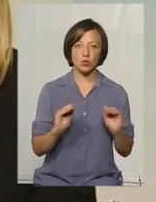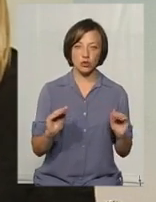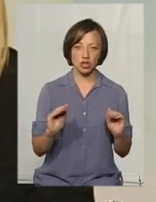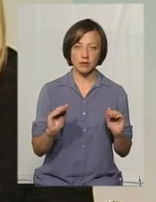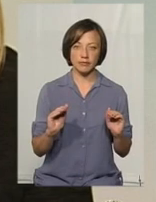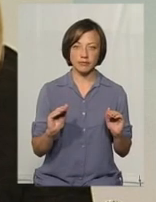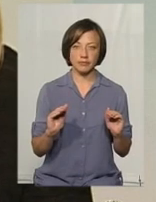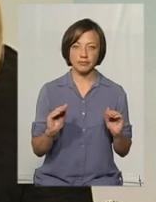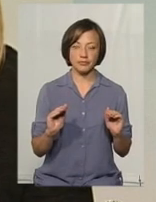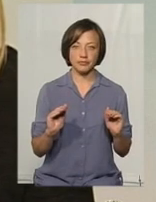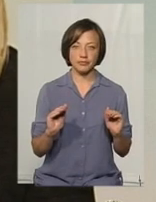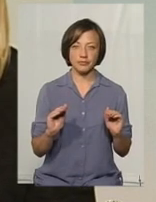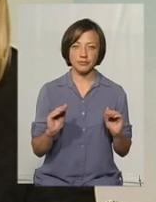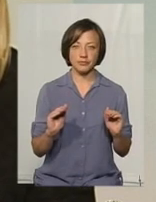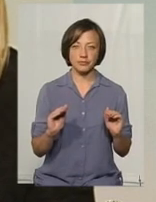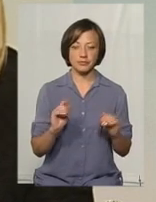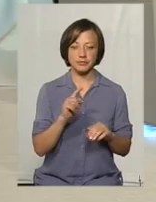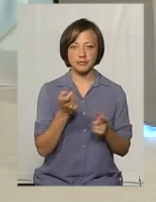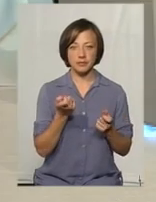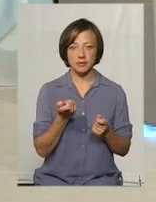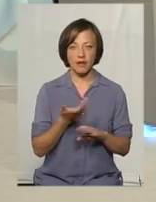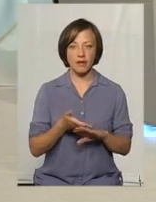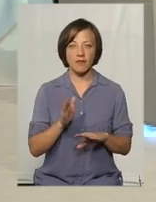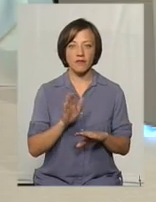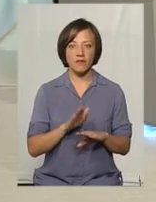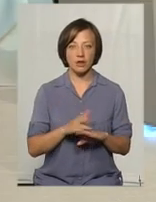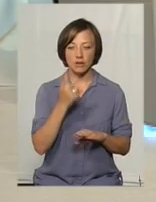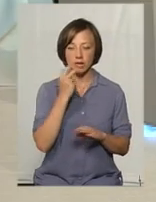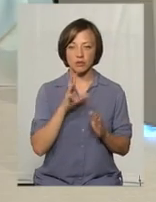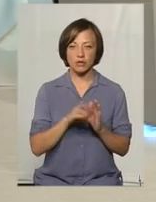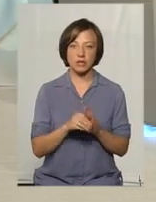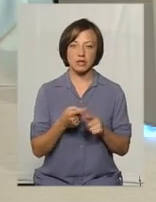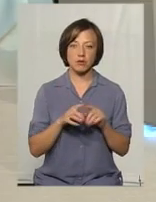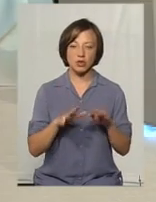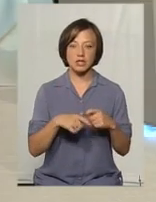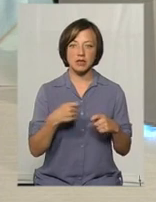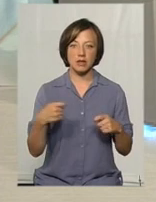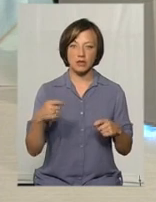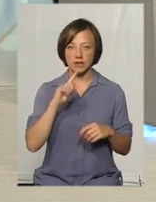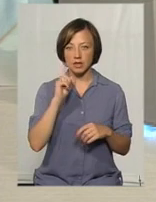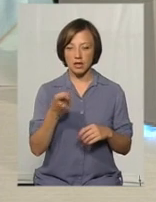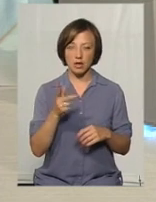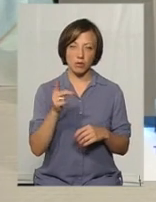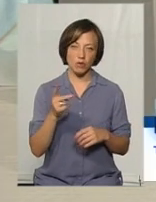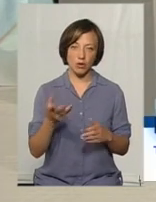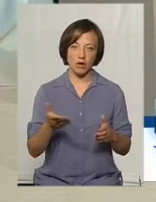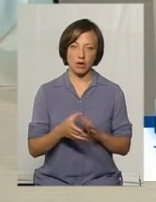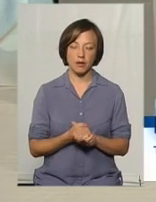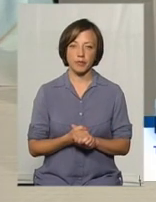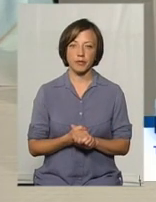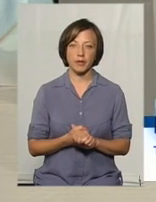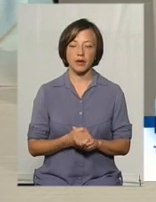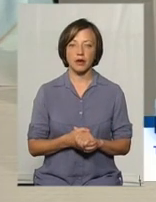дошкільні навчальні заклади, то їм трошечки було важче адаптуватися. Цей процес затянувся на рік, а то і півтора роки. Були і